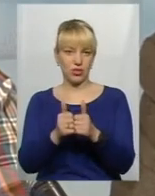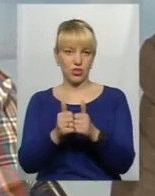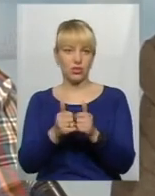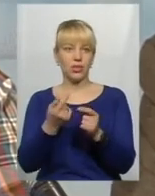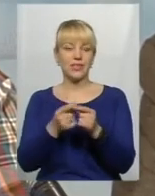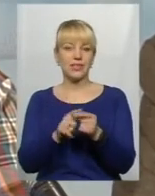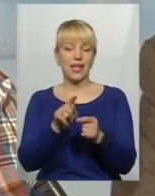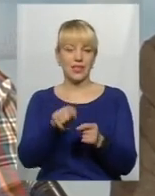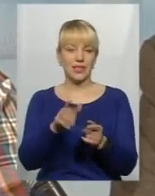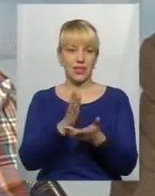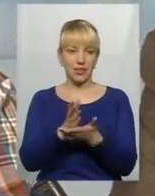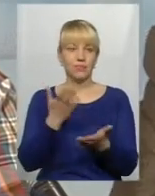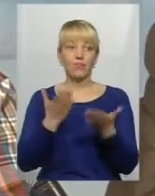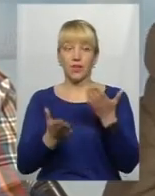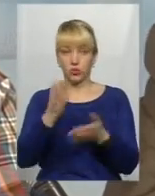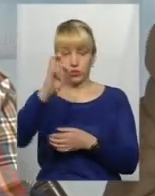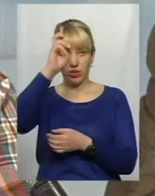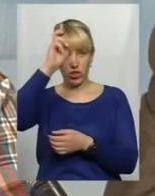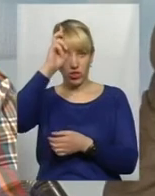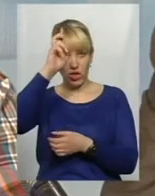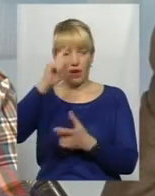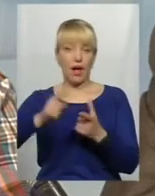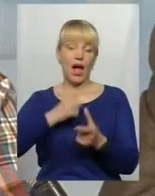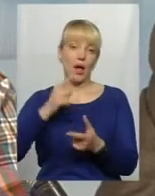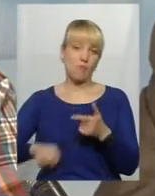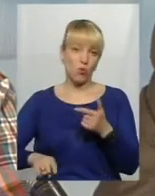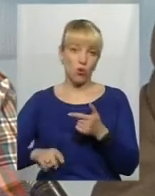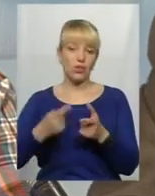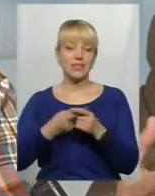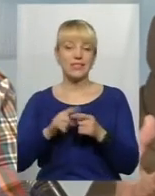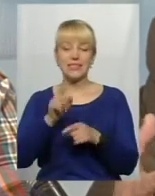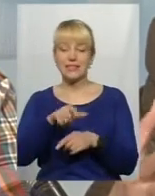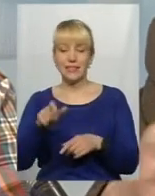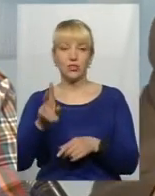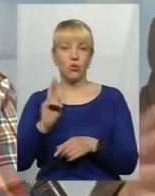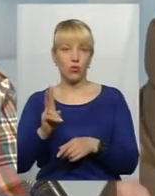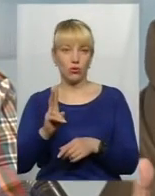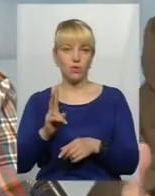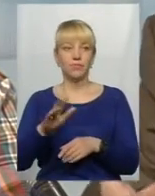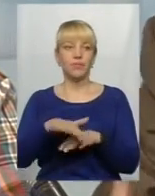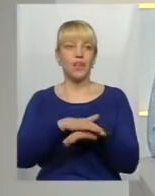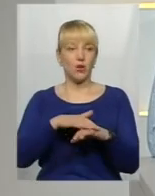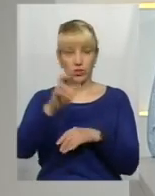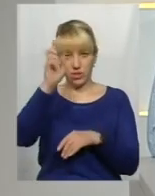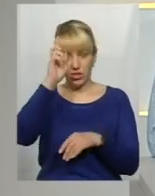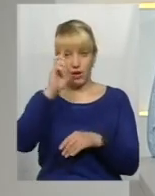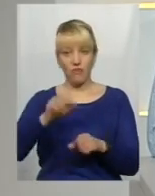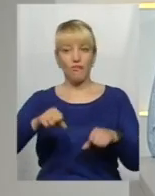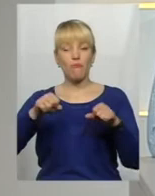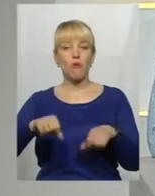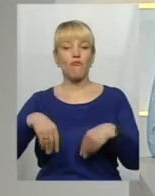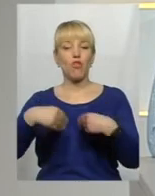те, якщо держава або ті, кого народ держави уповноважив